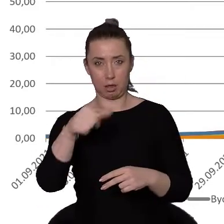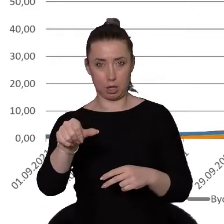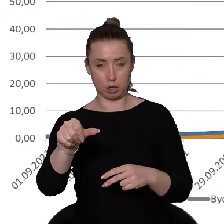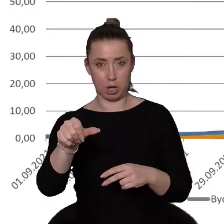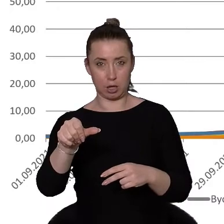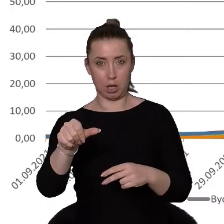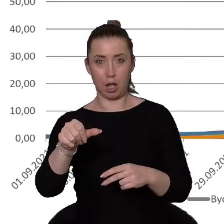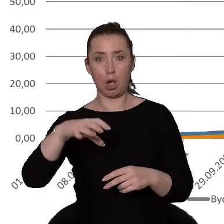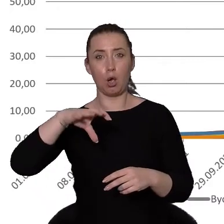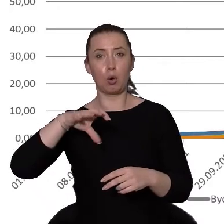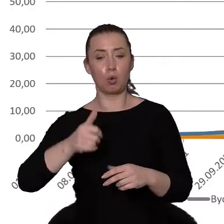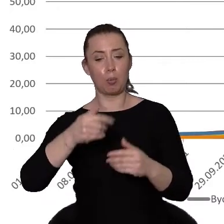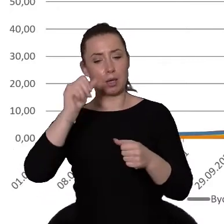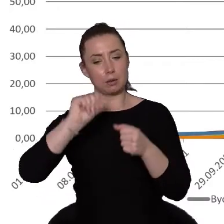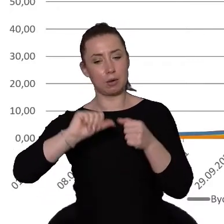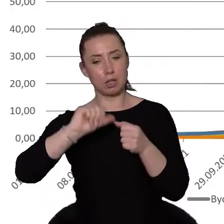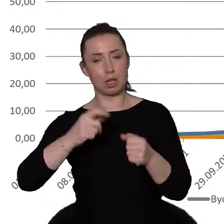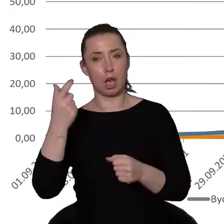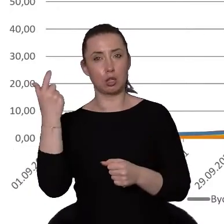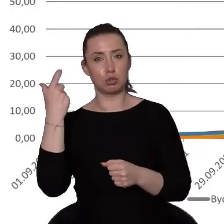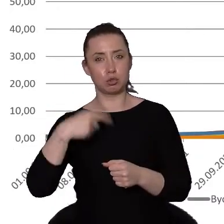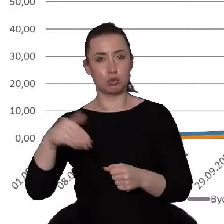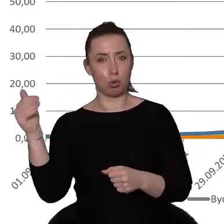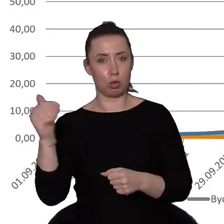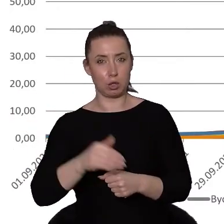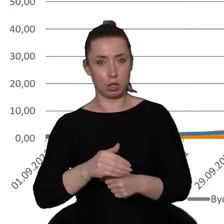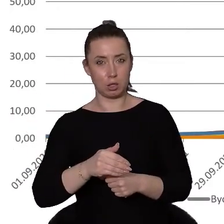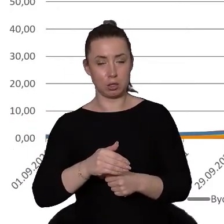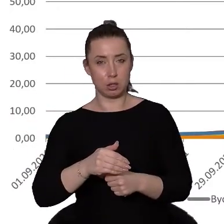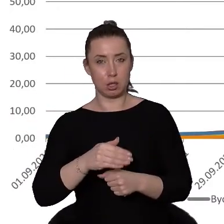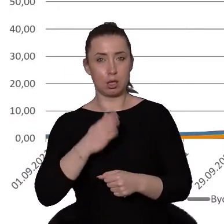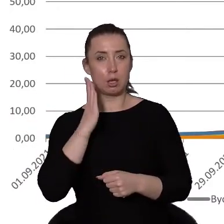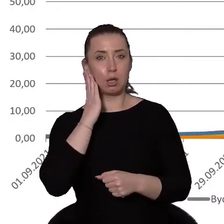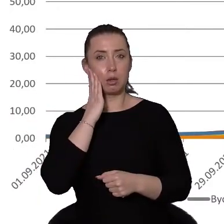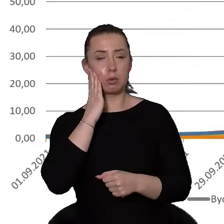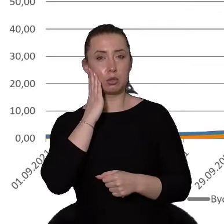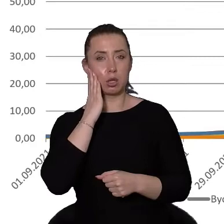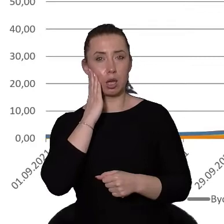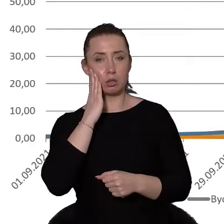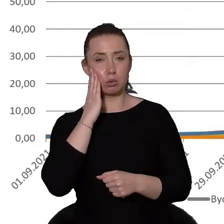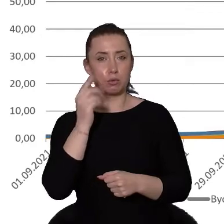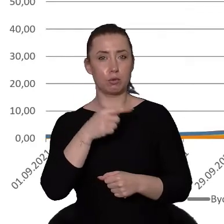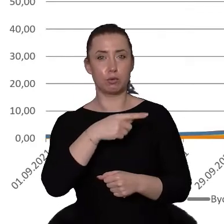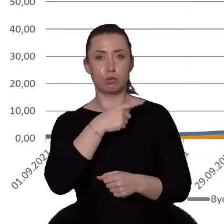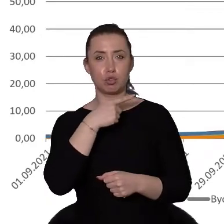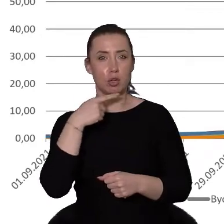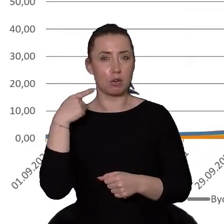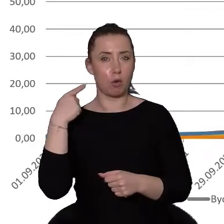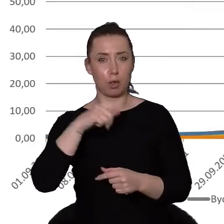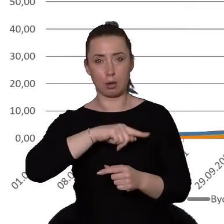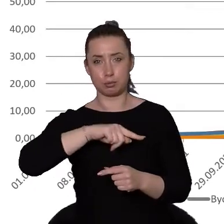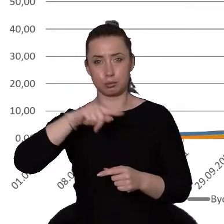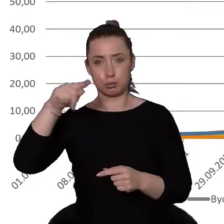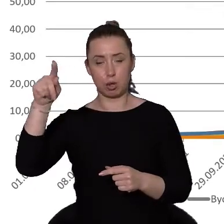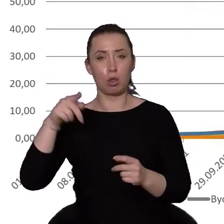tysięcy mieszkańców. I tutaj linią czerwoną zaznaczyliśmy dane dotyczące naszego